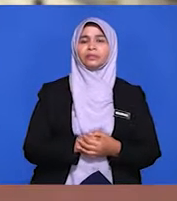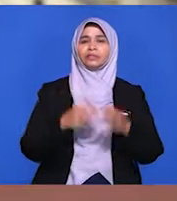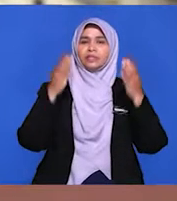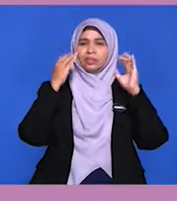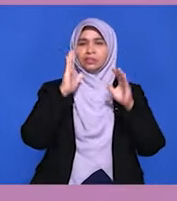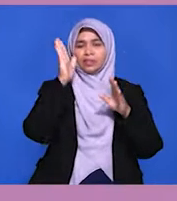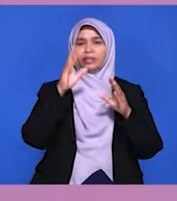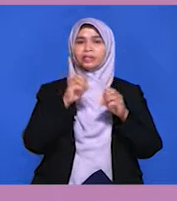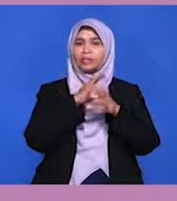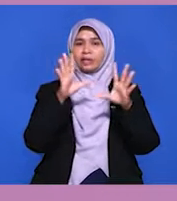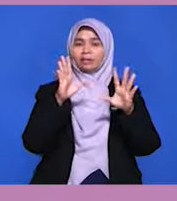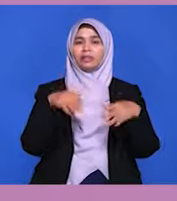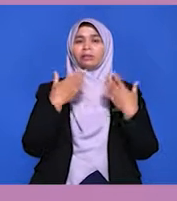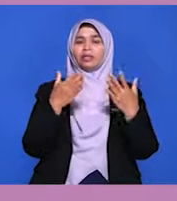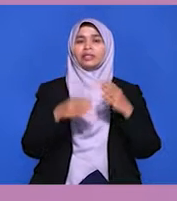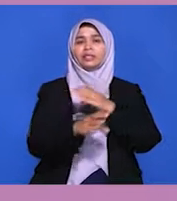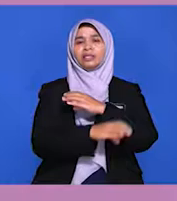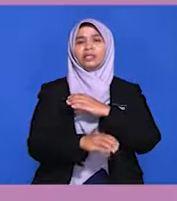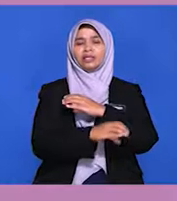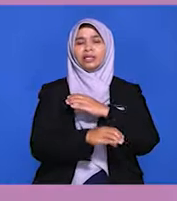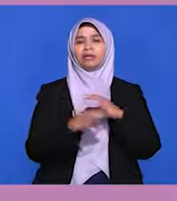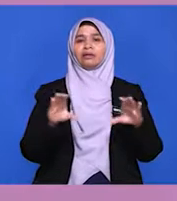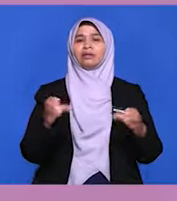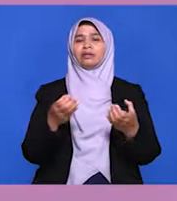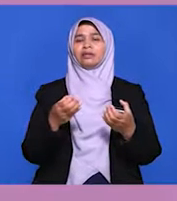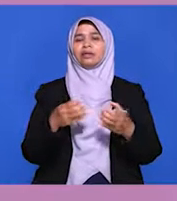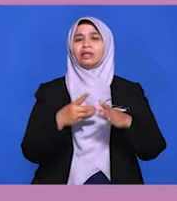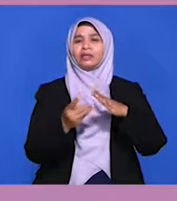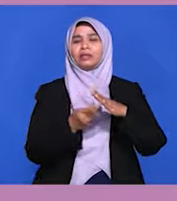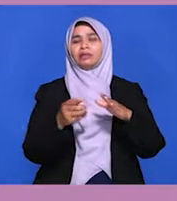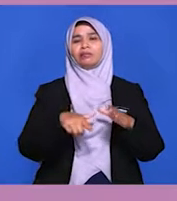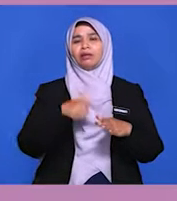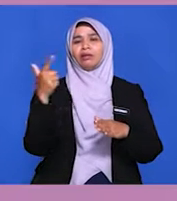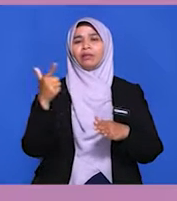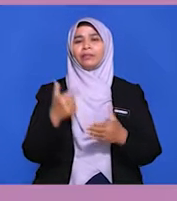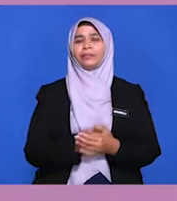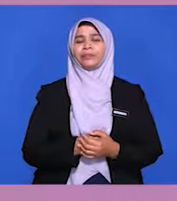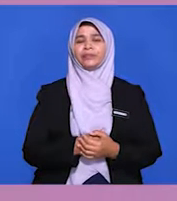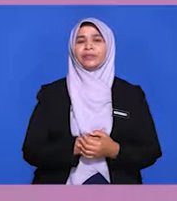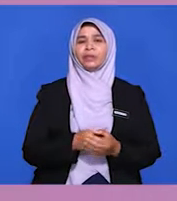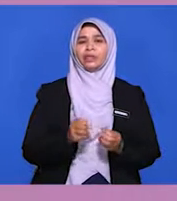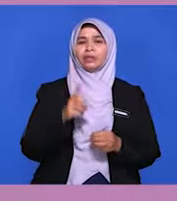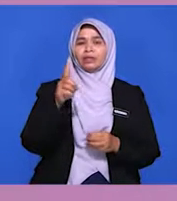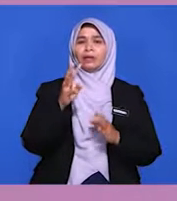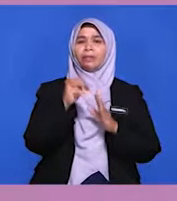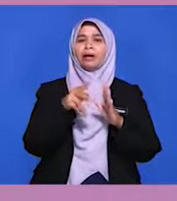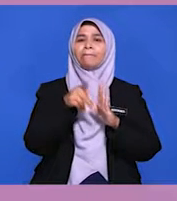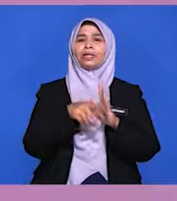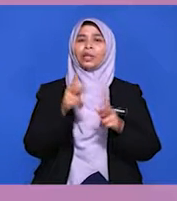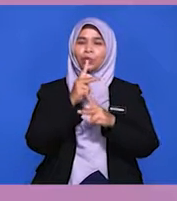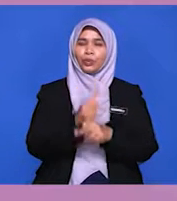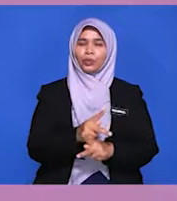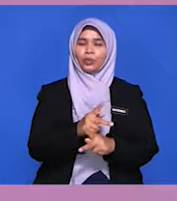pendekatan negara melaksanakan dasar-dasar luarnya. Yang pertama, memperkukuh